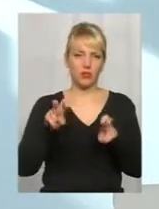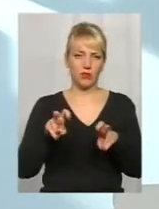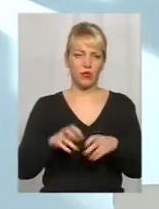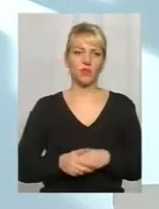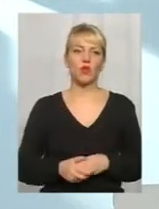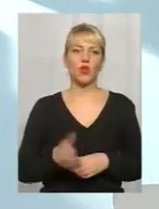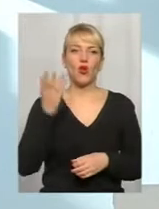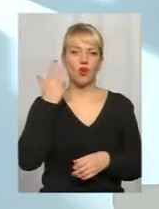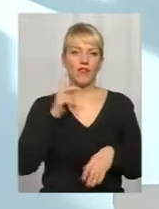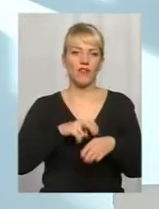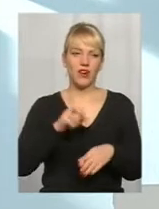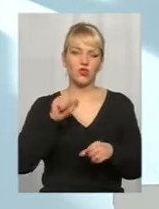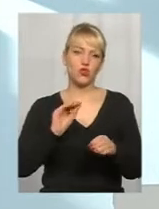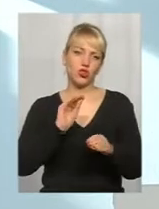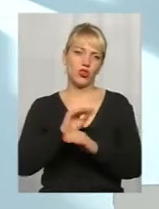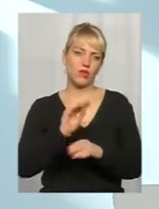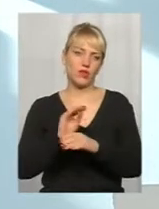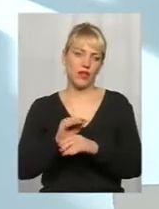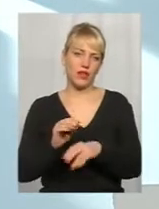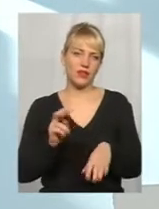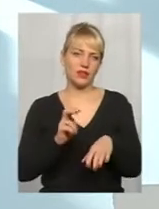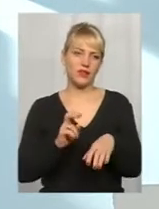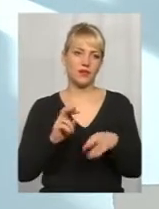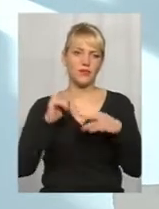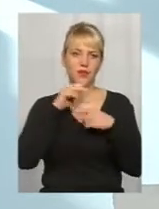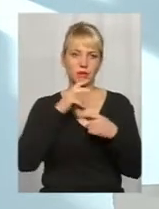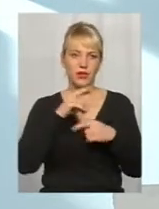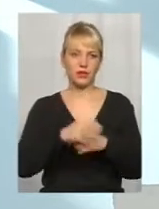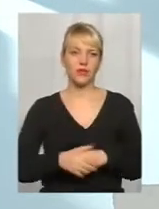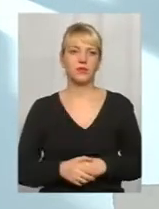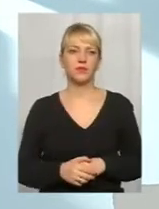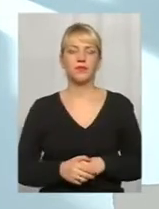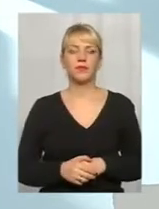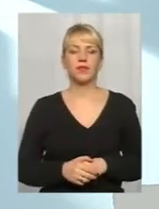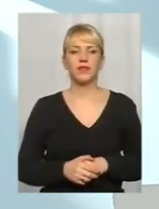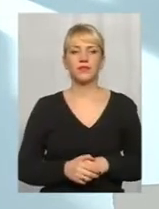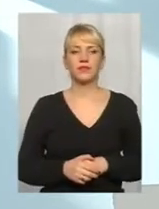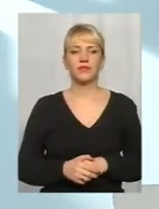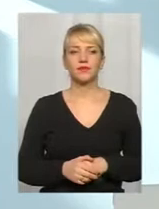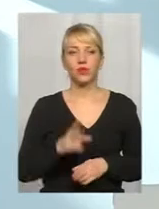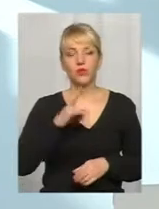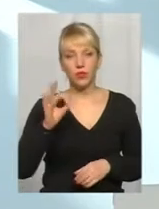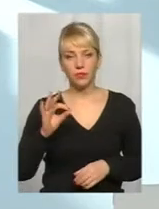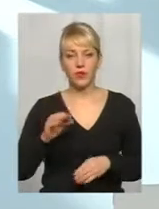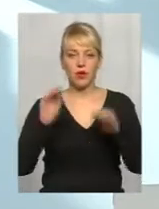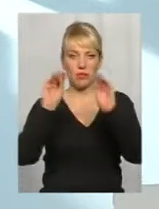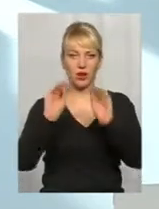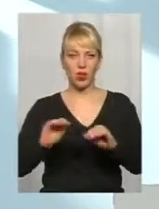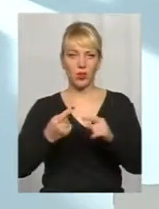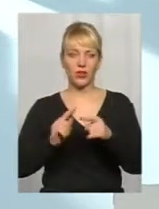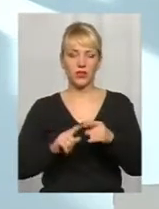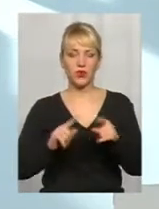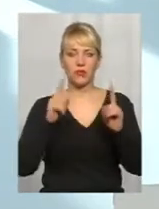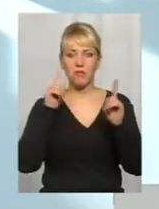назначати, і не тільки має право, й має подумати о каких-то інших назначеннях. Але протокол – це тот